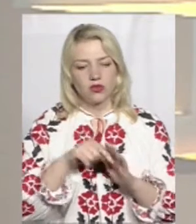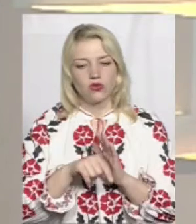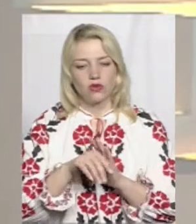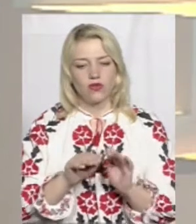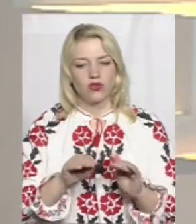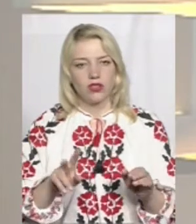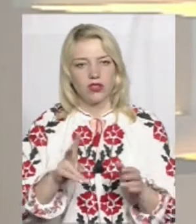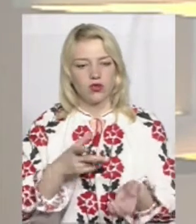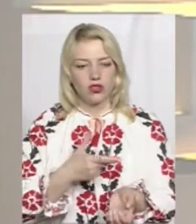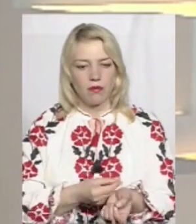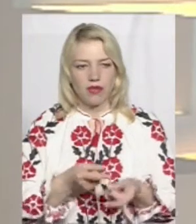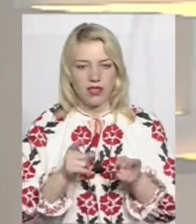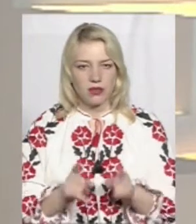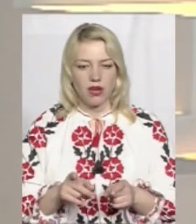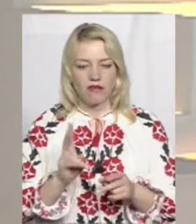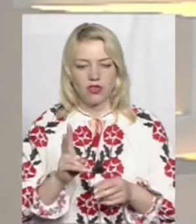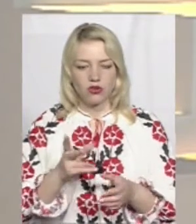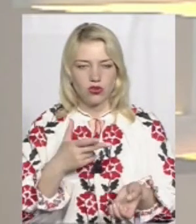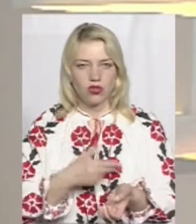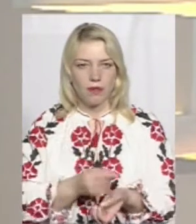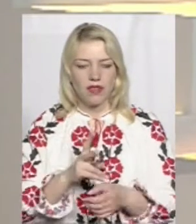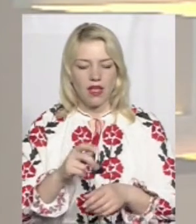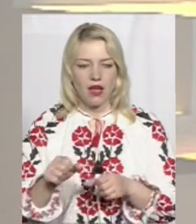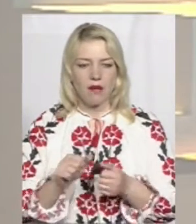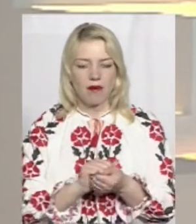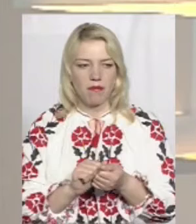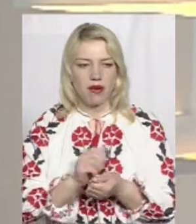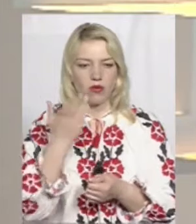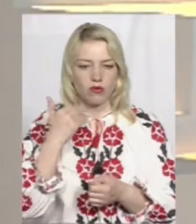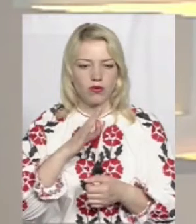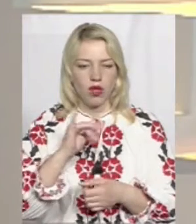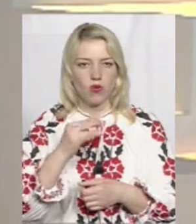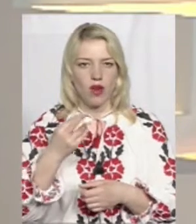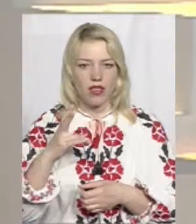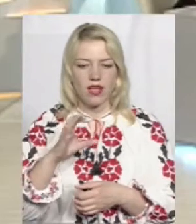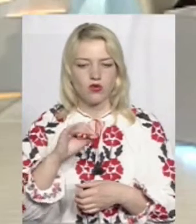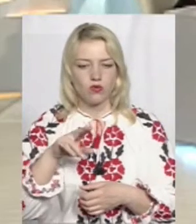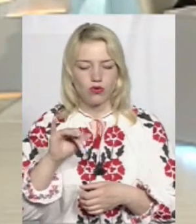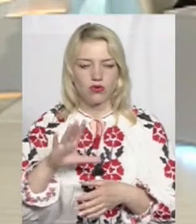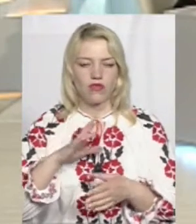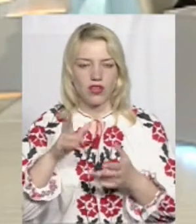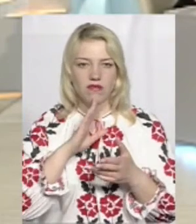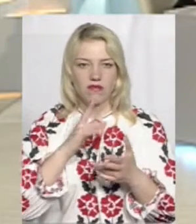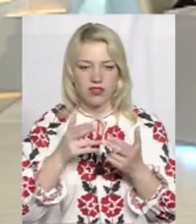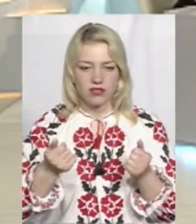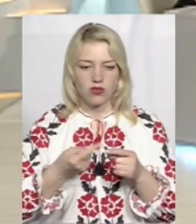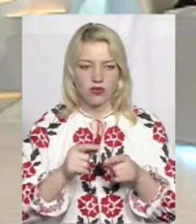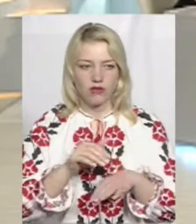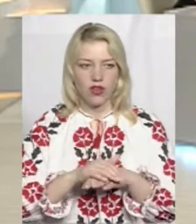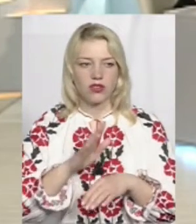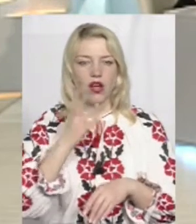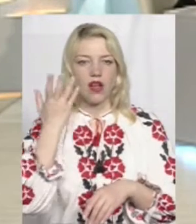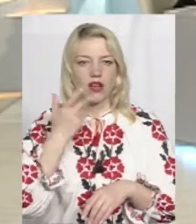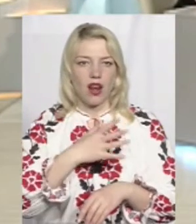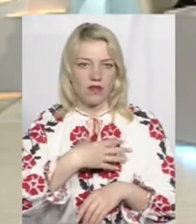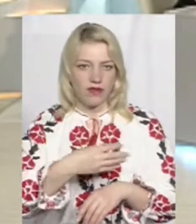щеплені насправді і щеплені, скажімо так, на папері. Тому що, коли була Оляна Супрун, вона визнала той факт, вона наводила приклади